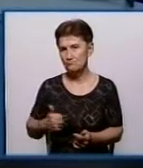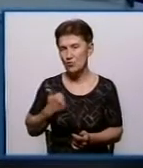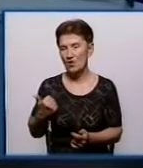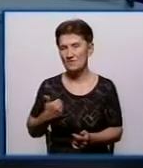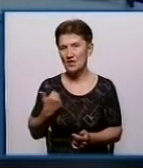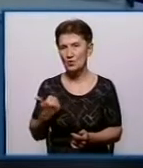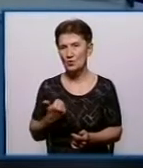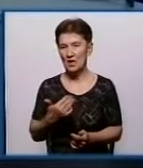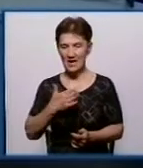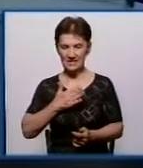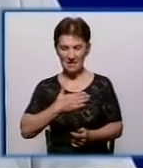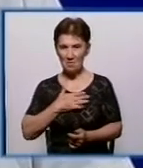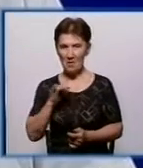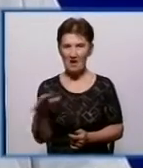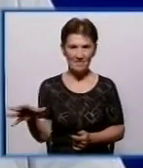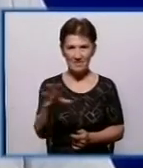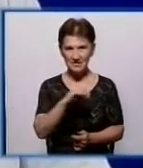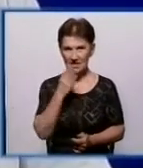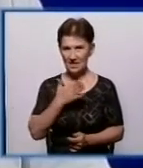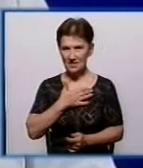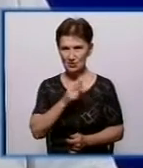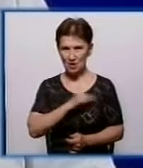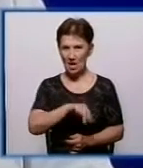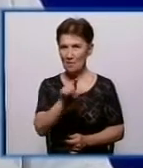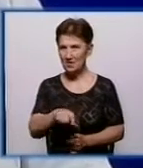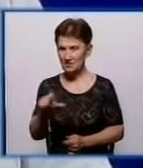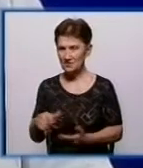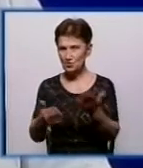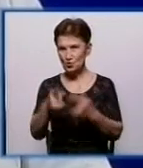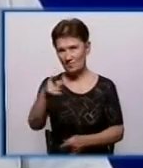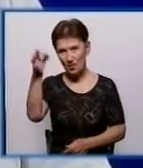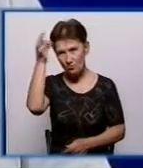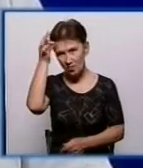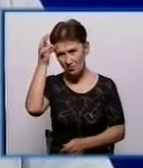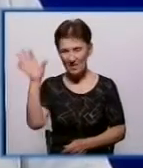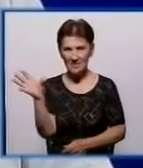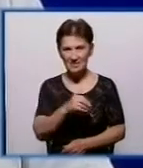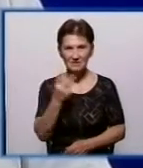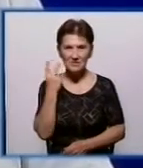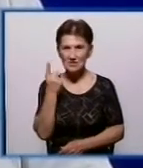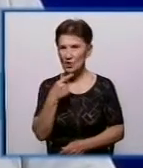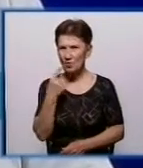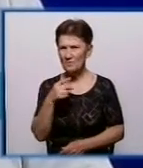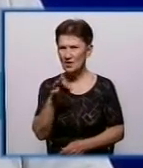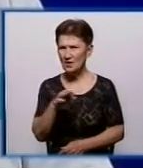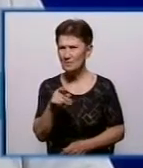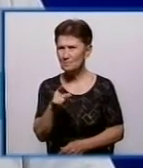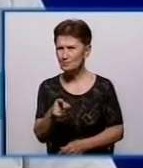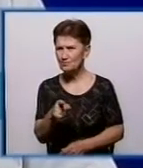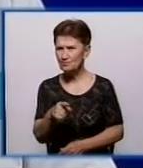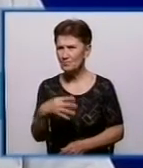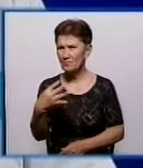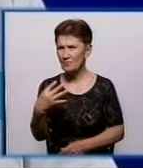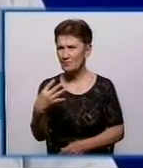похвалю себе і всіх працівників нашого підприємства. Якщо ви пам'ятаєте, на всіх передачах ми говорили про понаднормативні втрати. 40%?